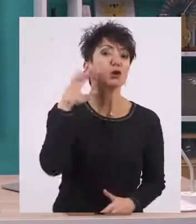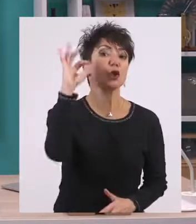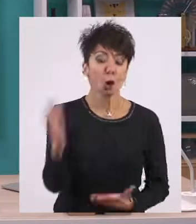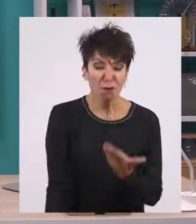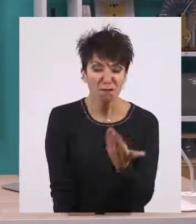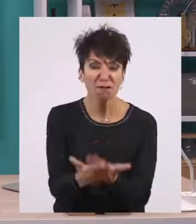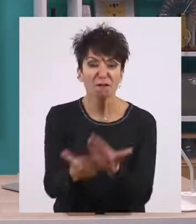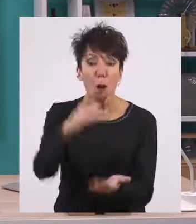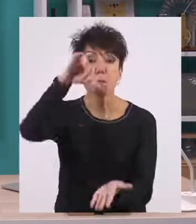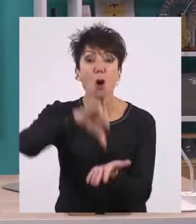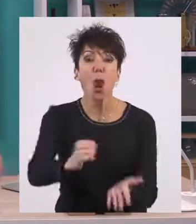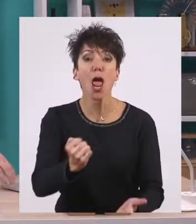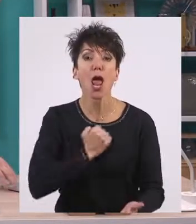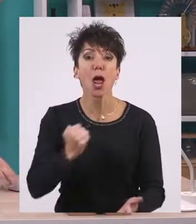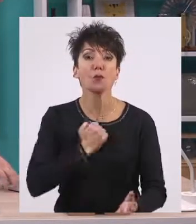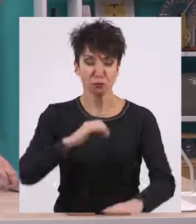ετοιμότητα.